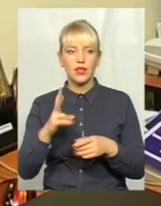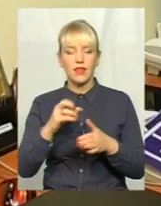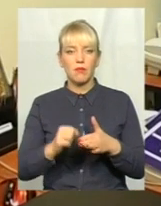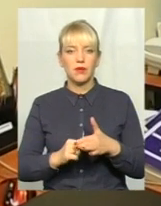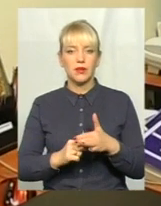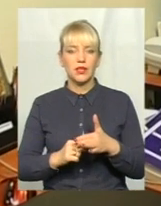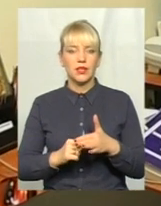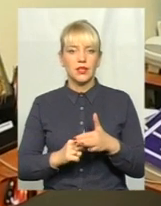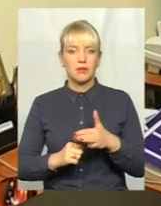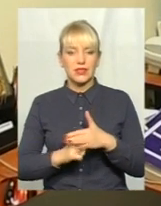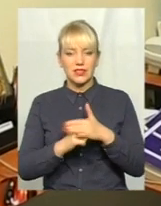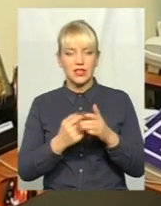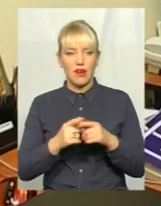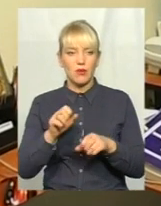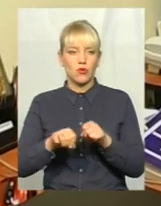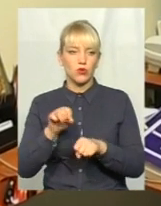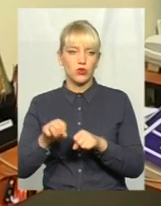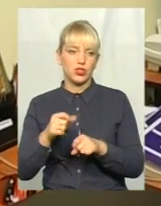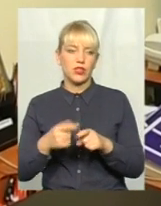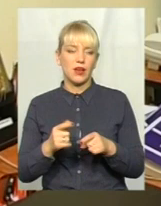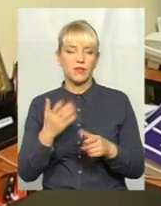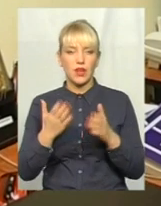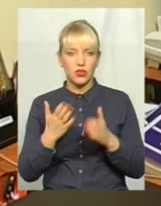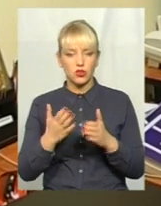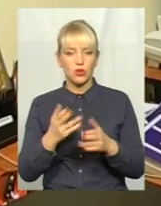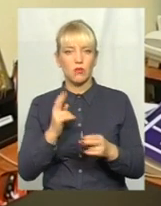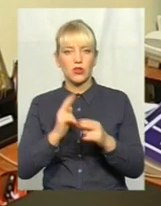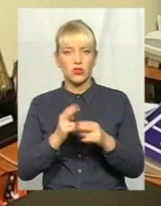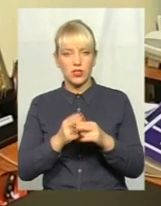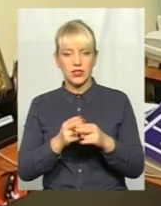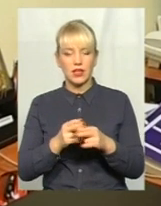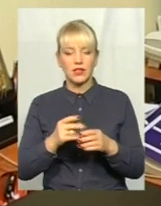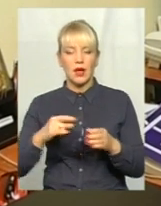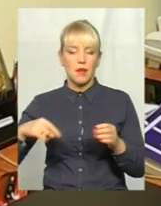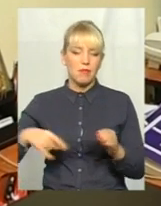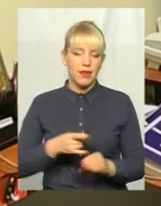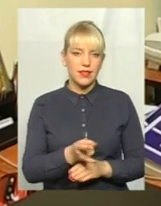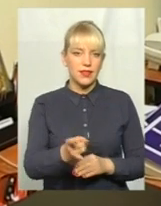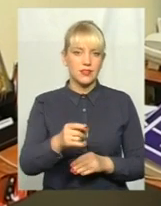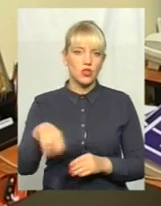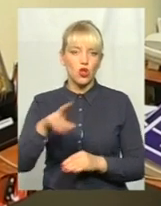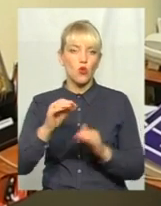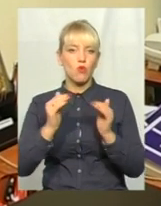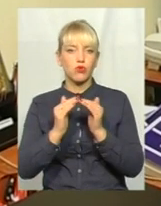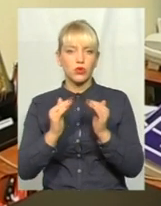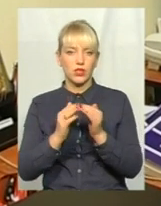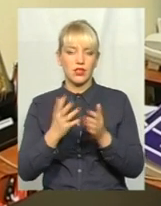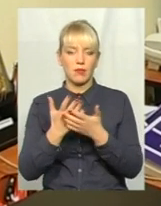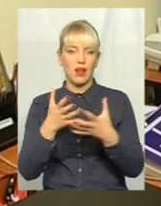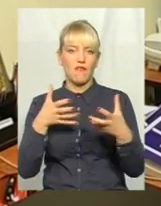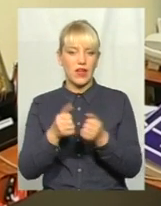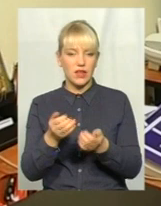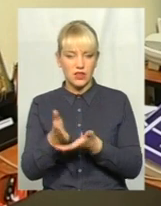Якщо особа паркує транспорт на такий спосіб, що перешкоджається під'їзд до будинків аварійних служб,